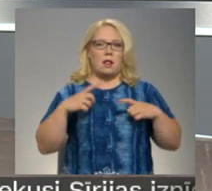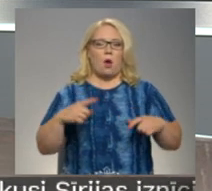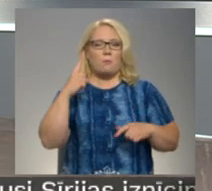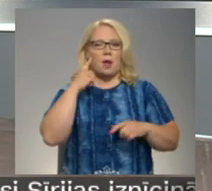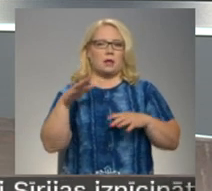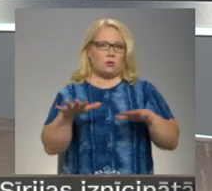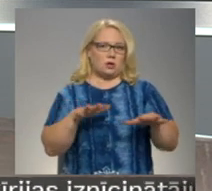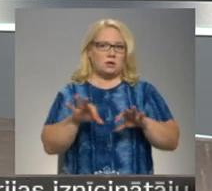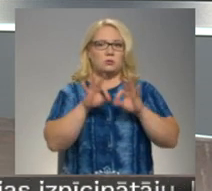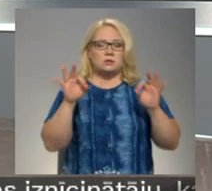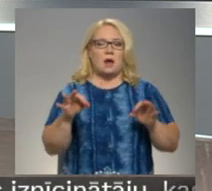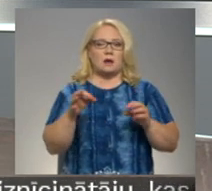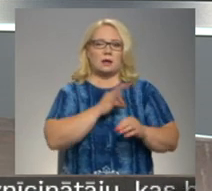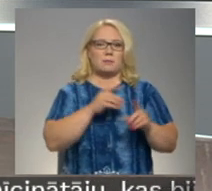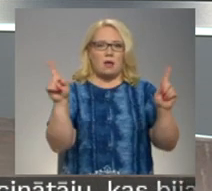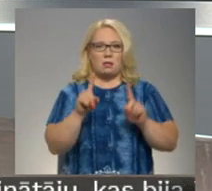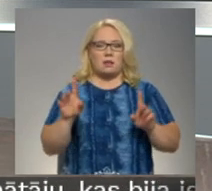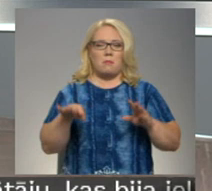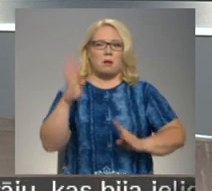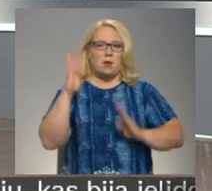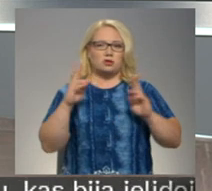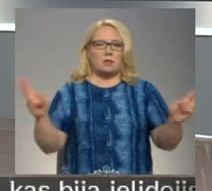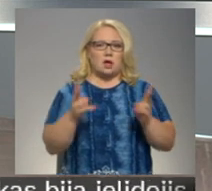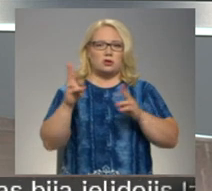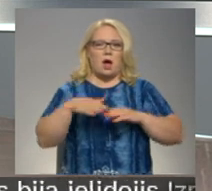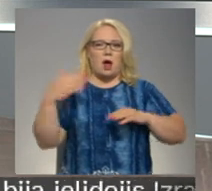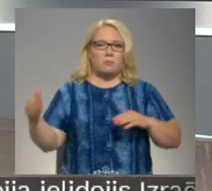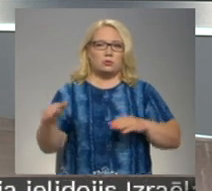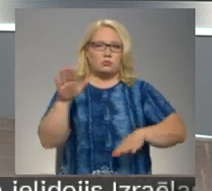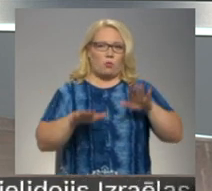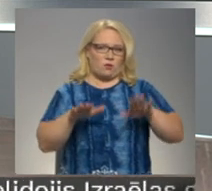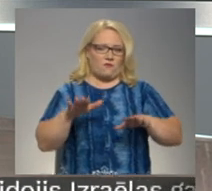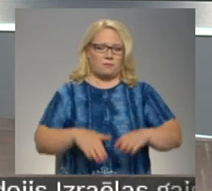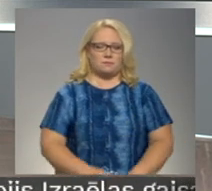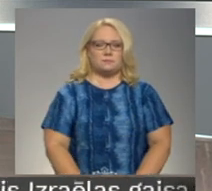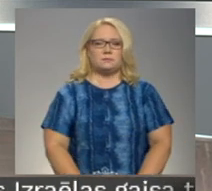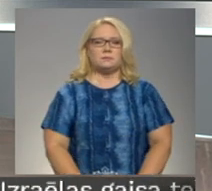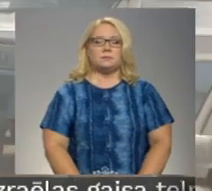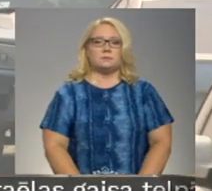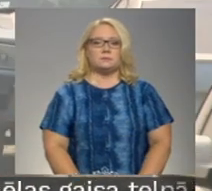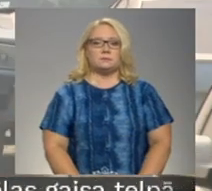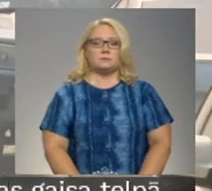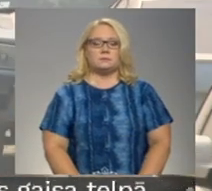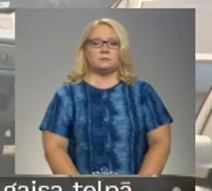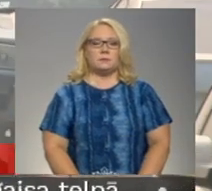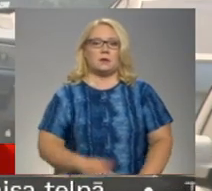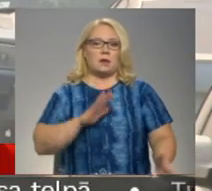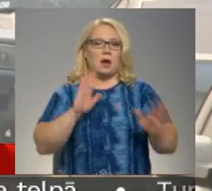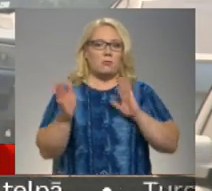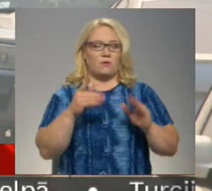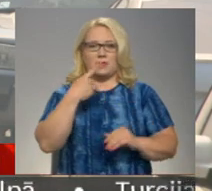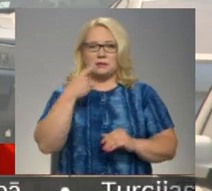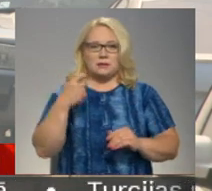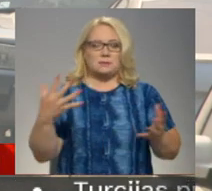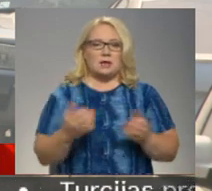rīcību. Sākts krimināla procesa par mēža dekšana ārpus Valdgales kūdras purvunstāciju dičunka. Aptu viena simts